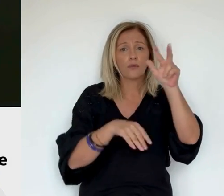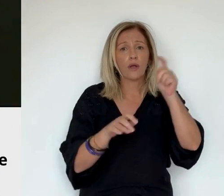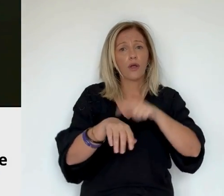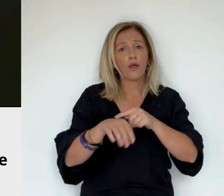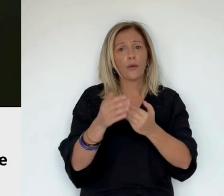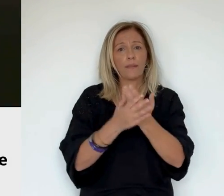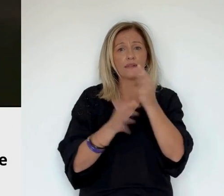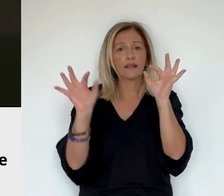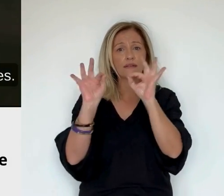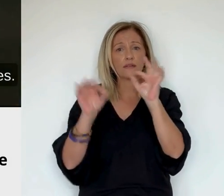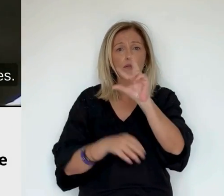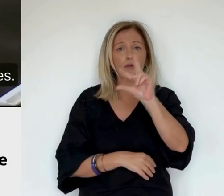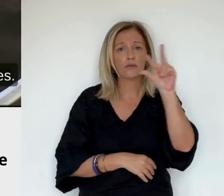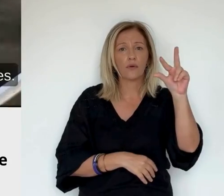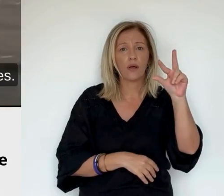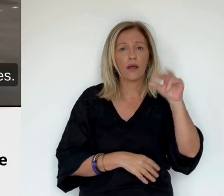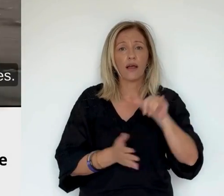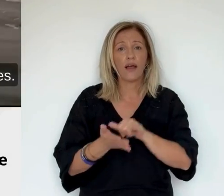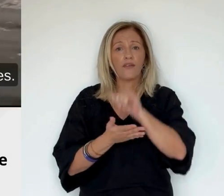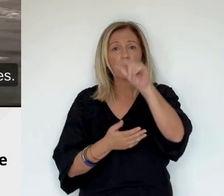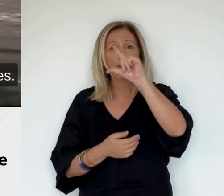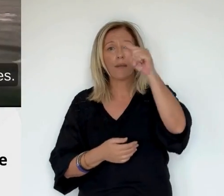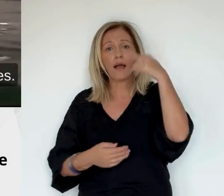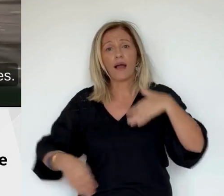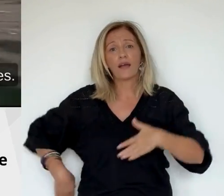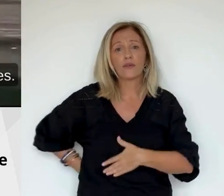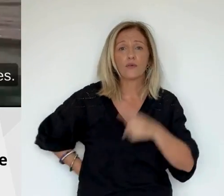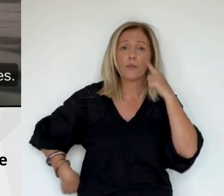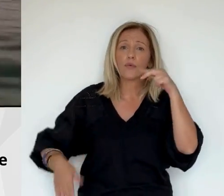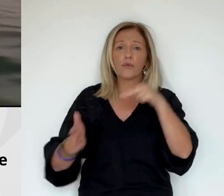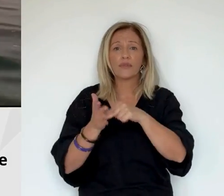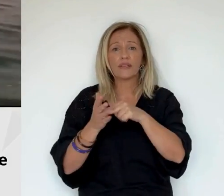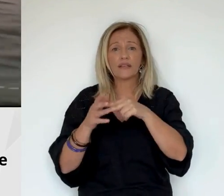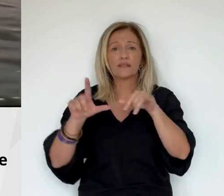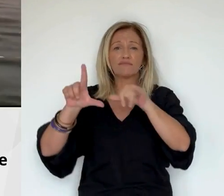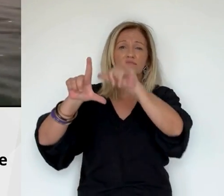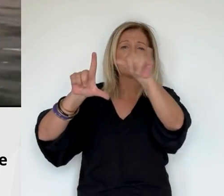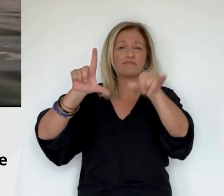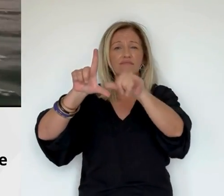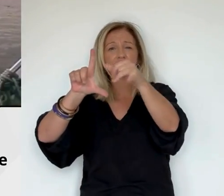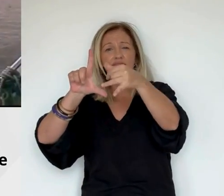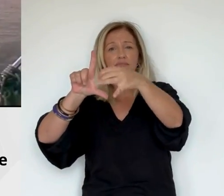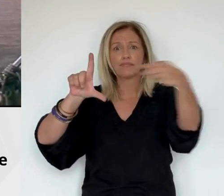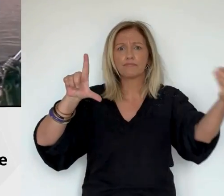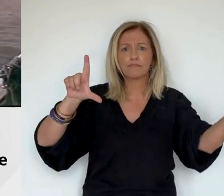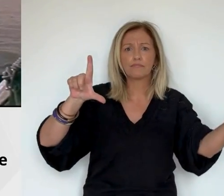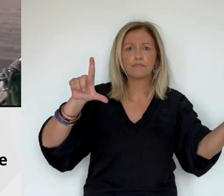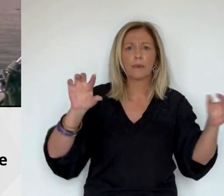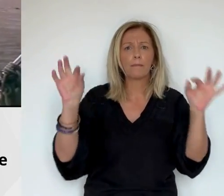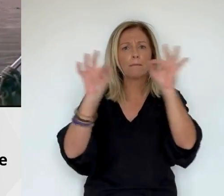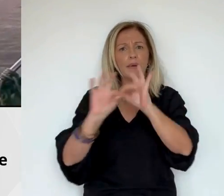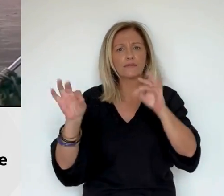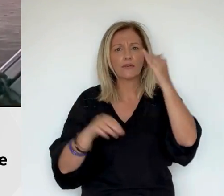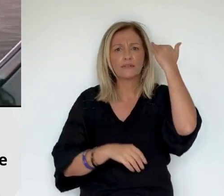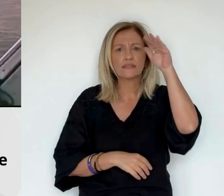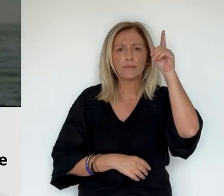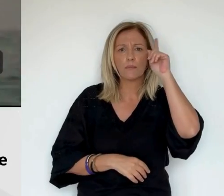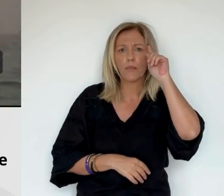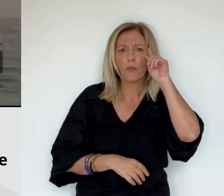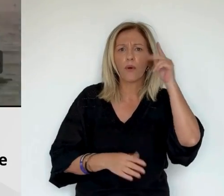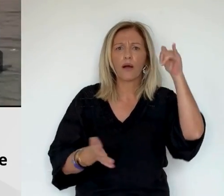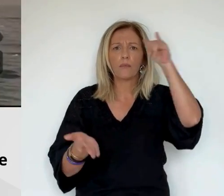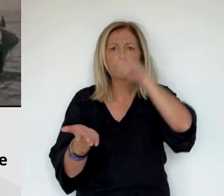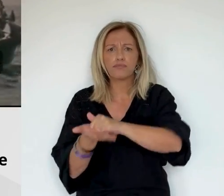disparaît des écrans. Les causes du crash n jamais été élucidées. Les familles ont toujours pensé qu'un missile avait heurté la carlingue.